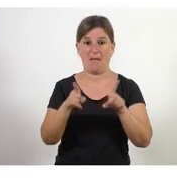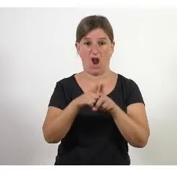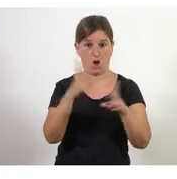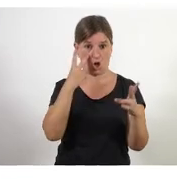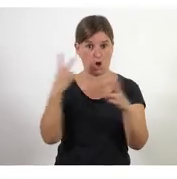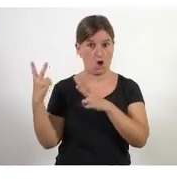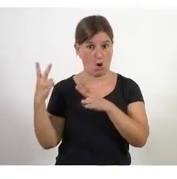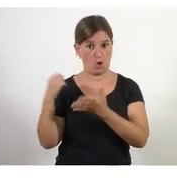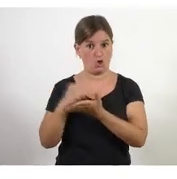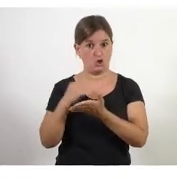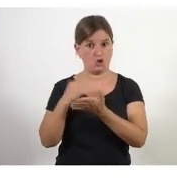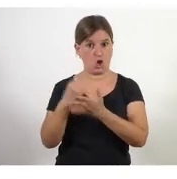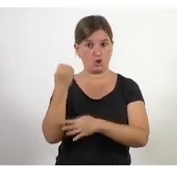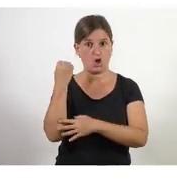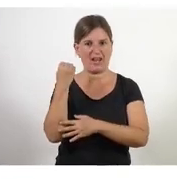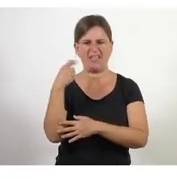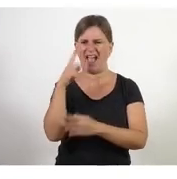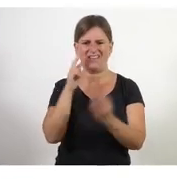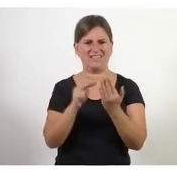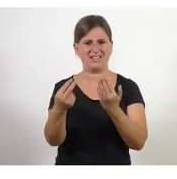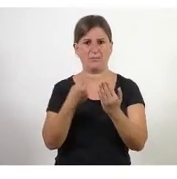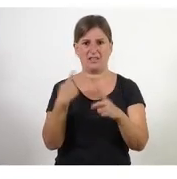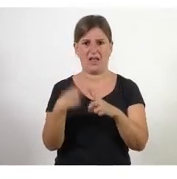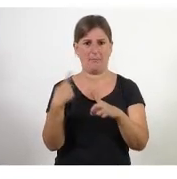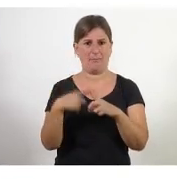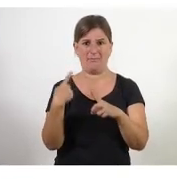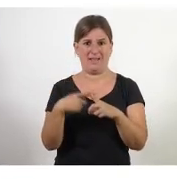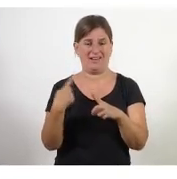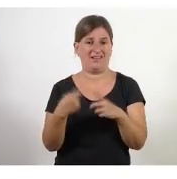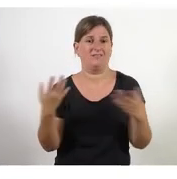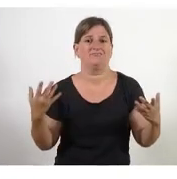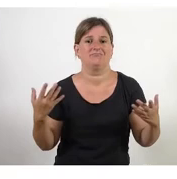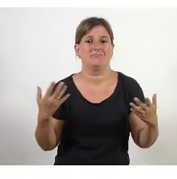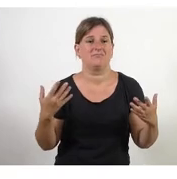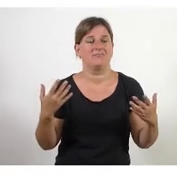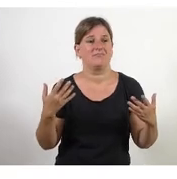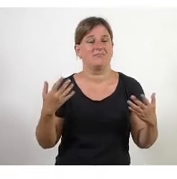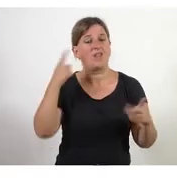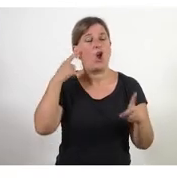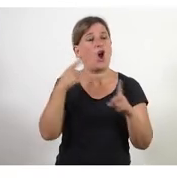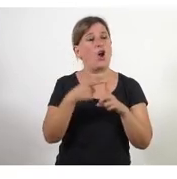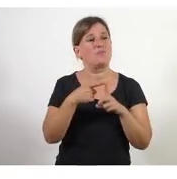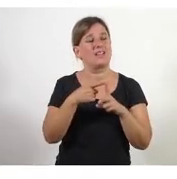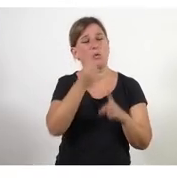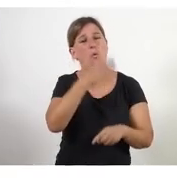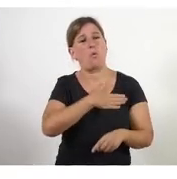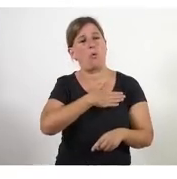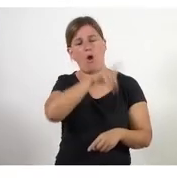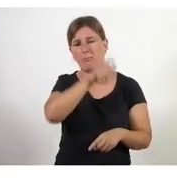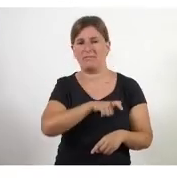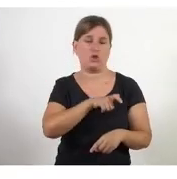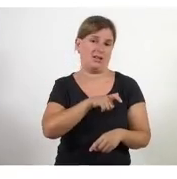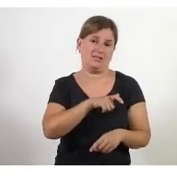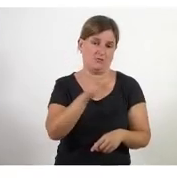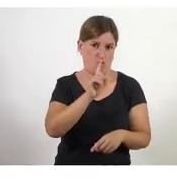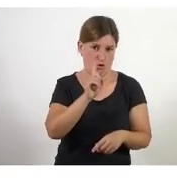que t'asseguren la transparència perquè no podem deixar la bona voluntat de les persones la bona voluntat ens agrada i la